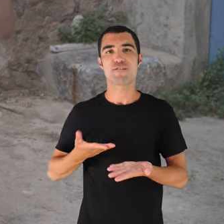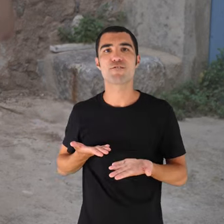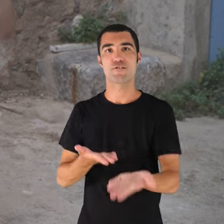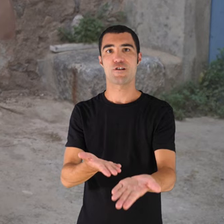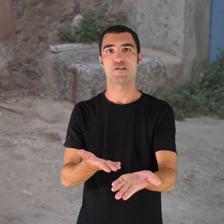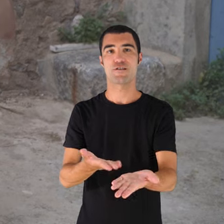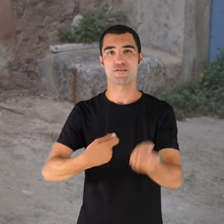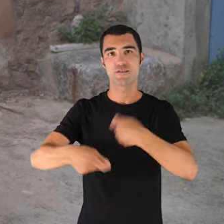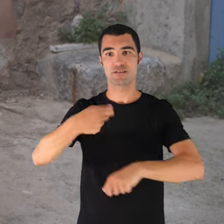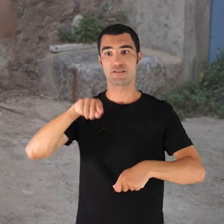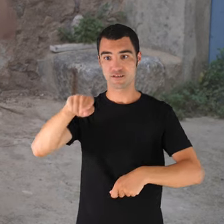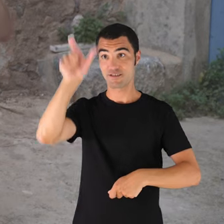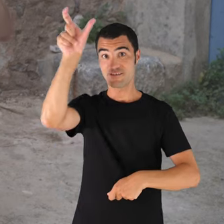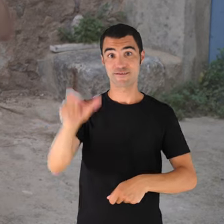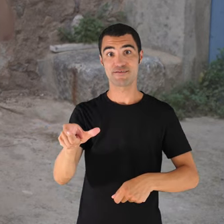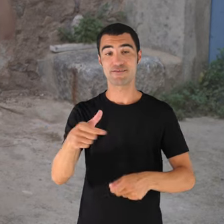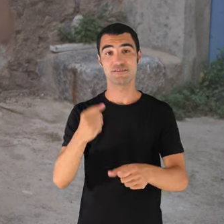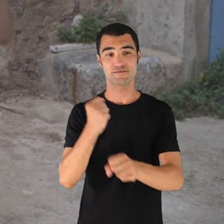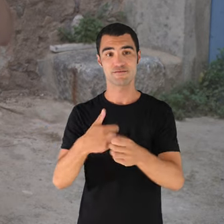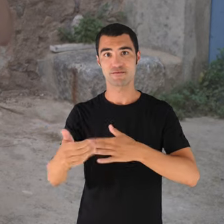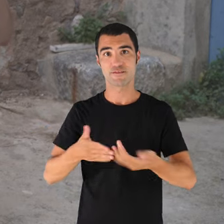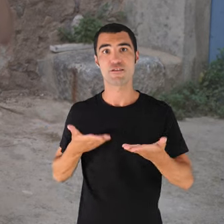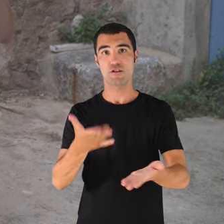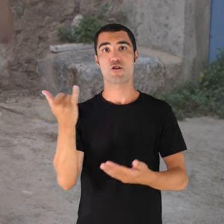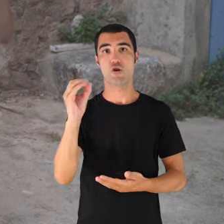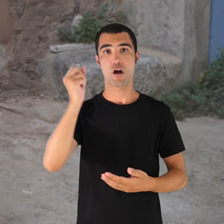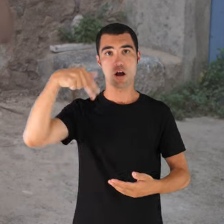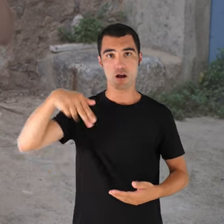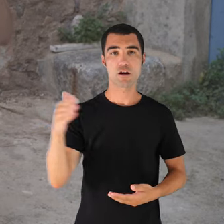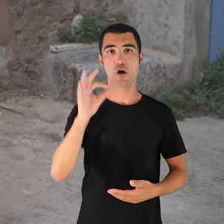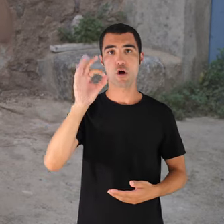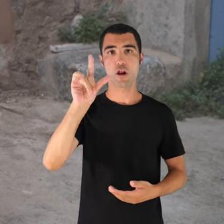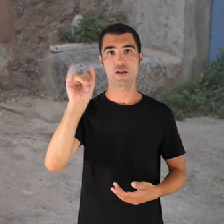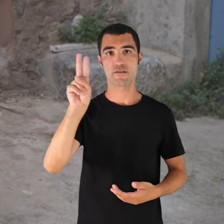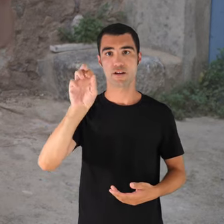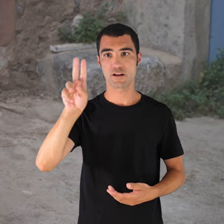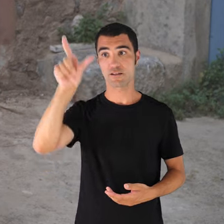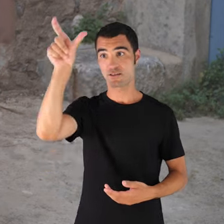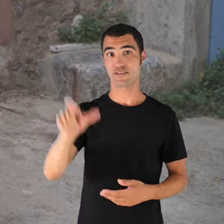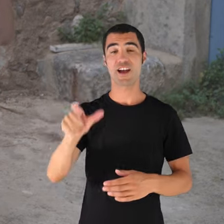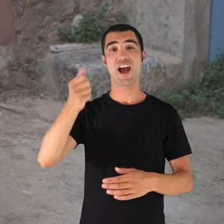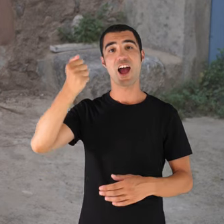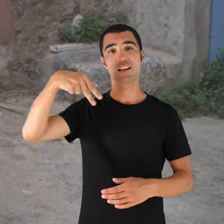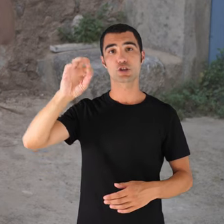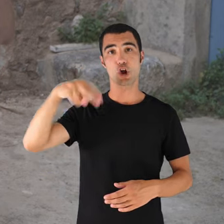forner, i nomia Joan Olidell. I la seva dona nomia Antònia